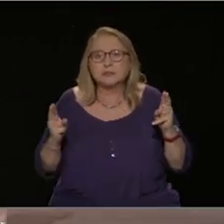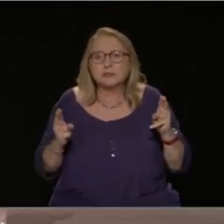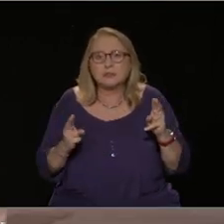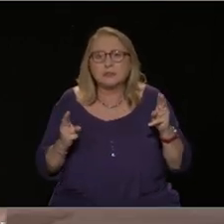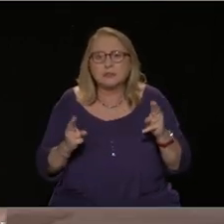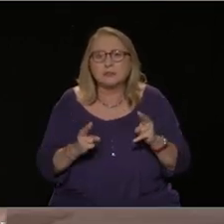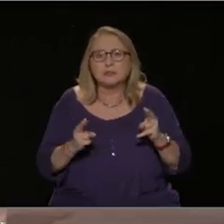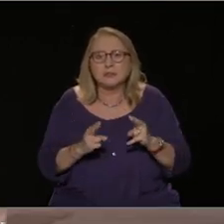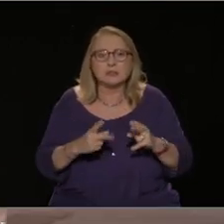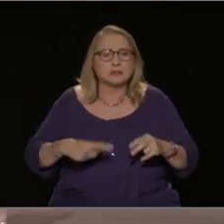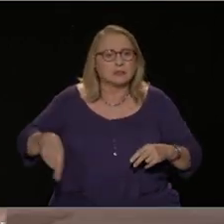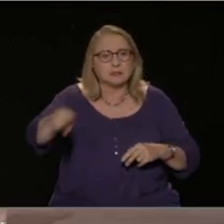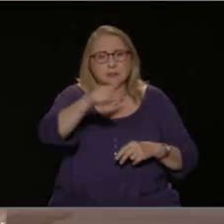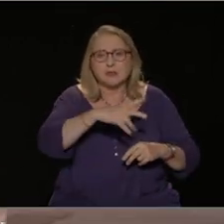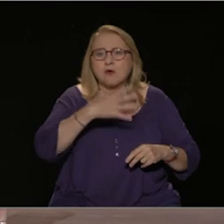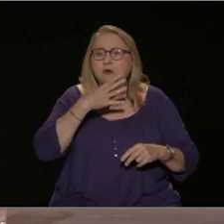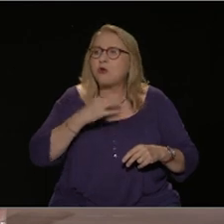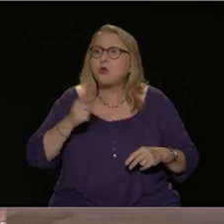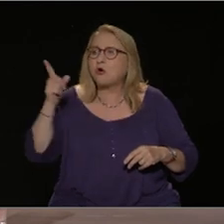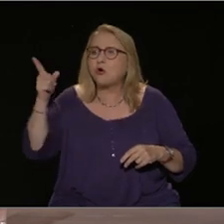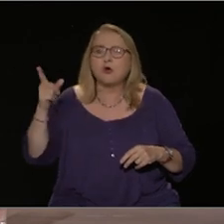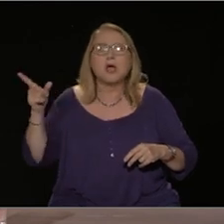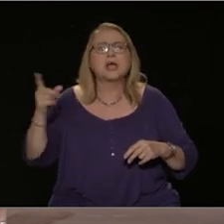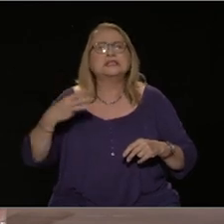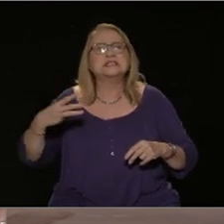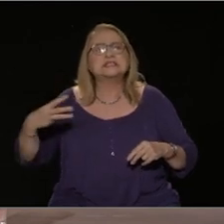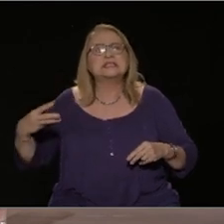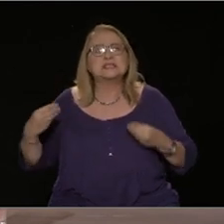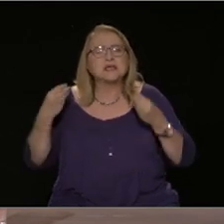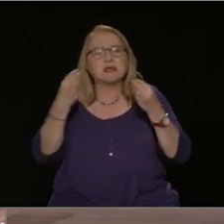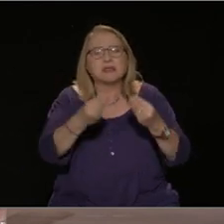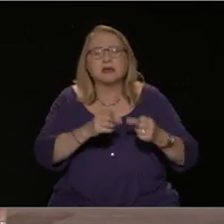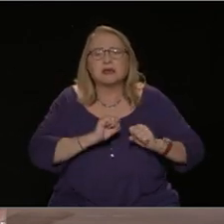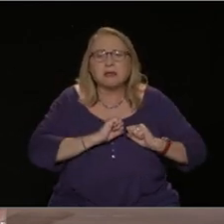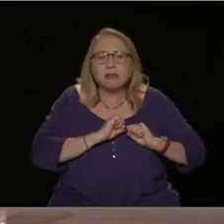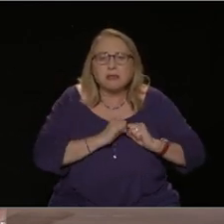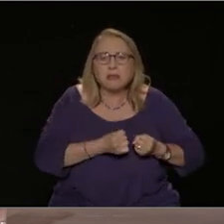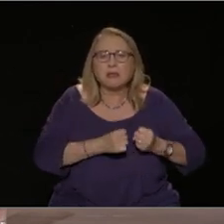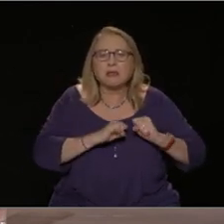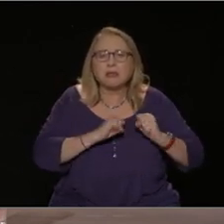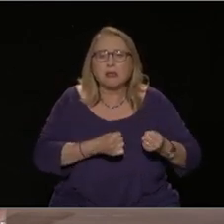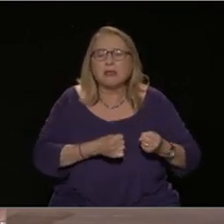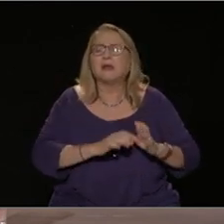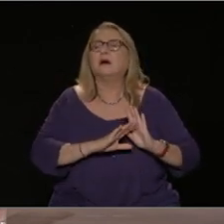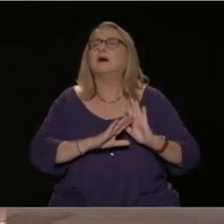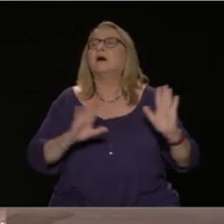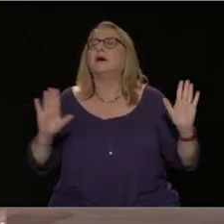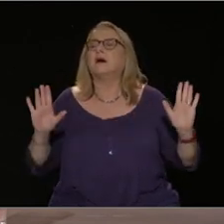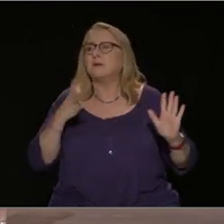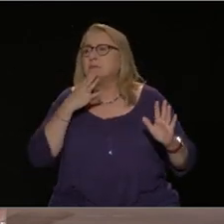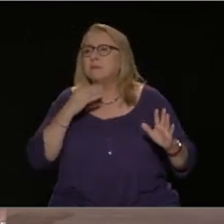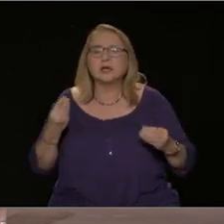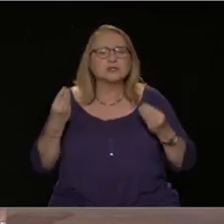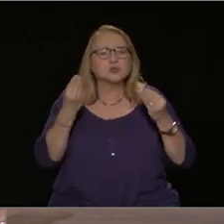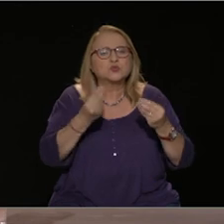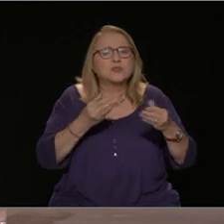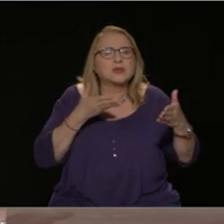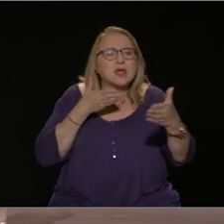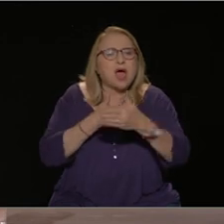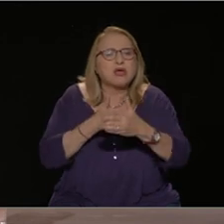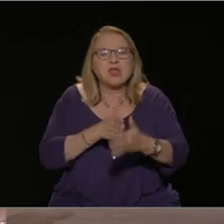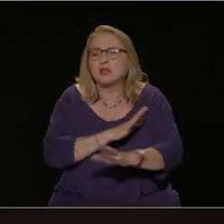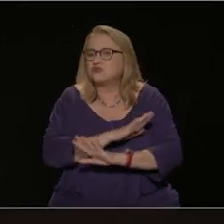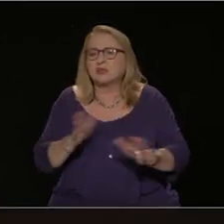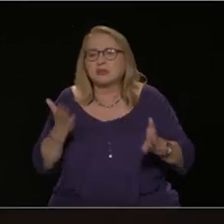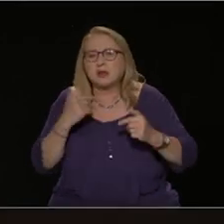στο ΠΑΣΟΚ, είναι ακριβώς για να σπάσουμε την αίσθηση του αδιεξόδου που δίνουν